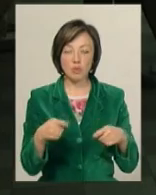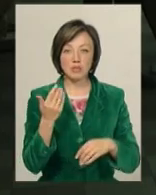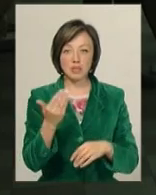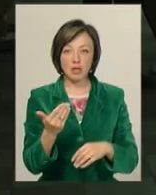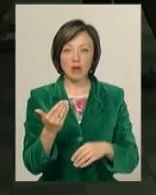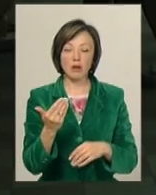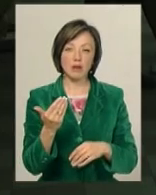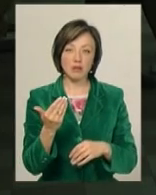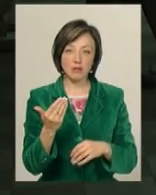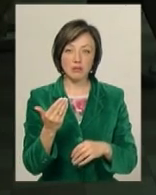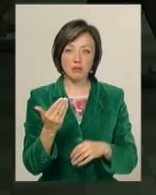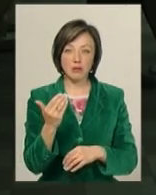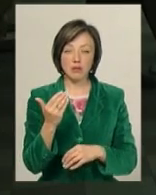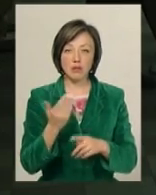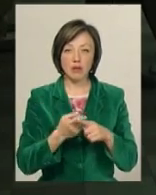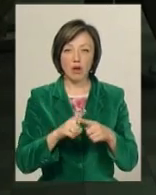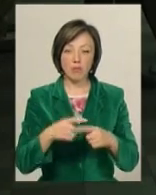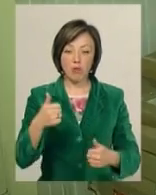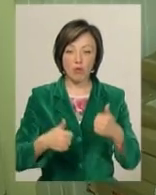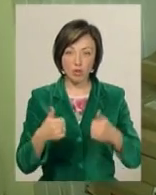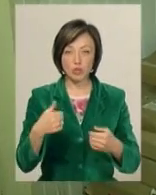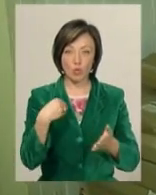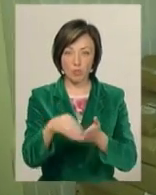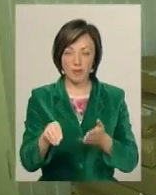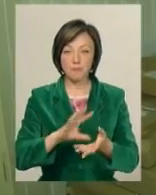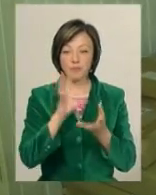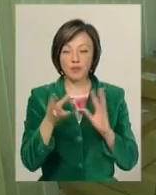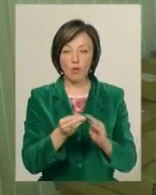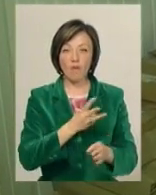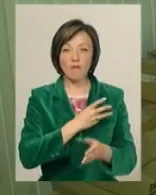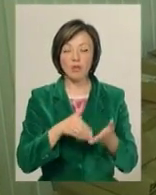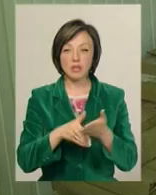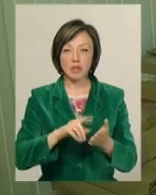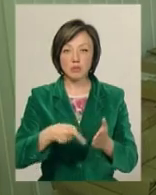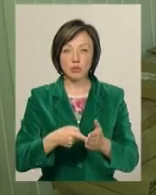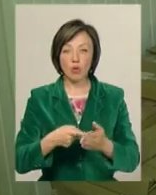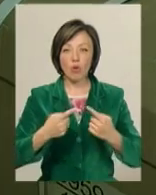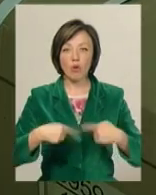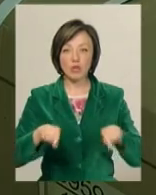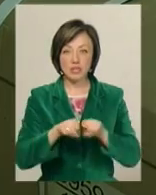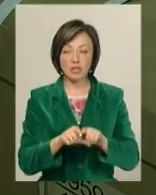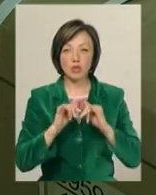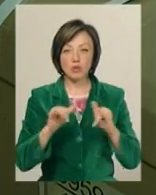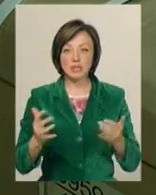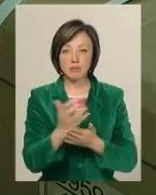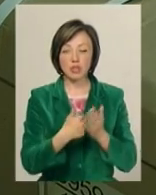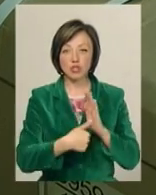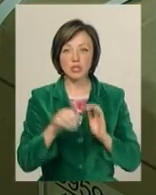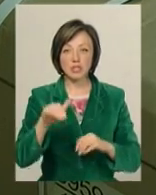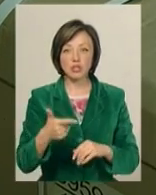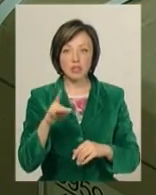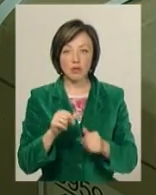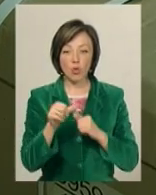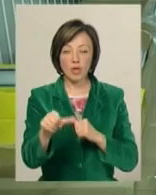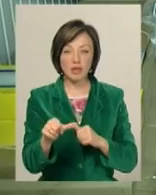голосували, за них боролися, їх купили. Усього волонтери міської громадської організації «Розвиток» зібрали 600 тисяч гривень.